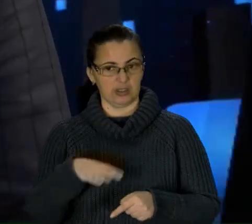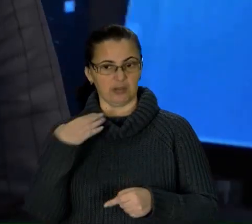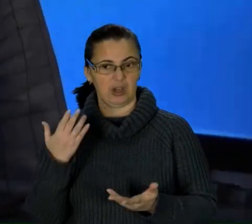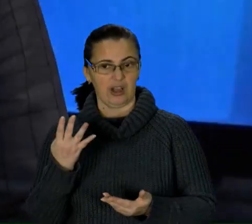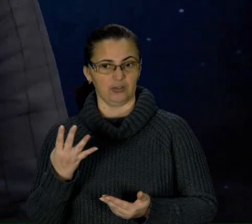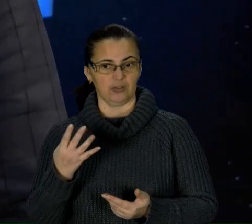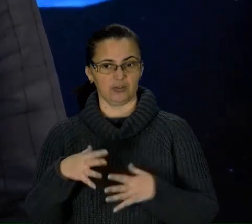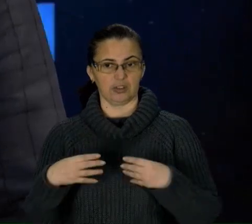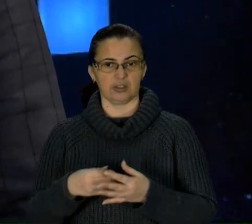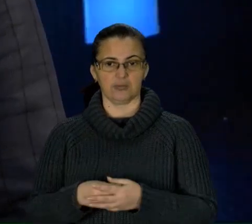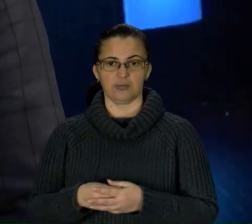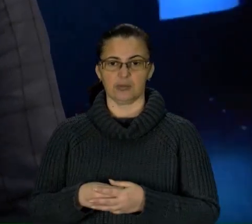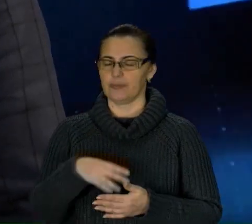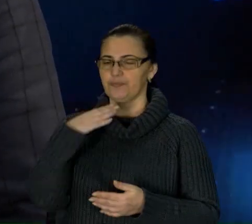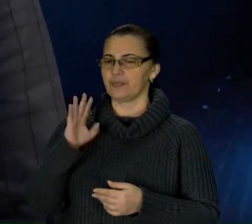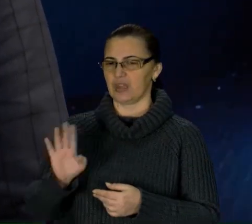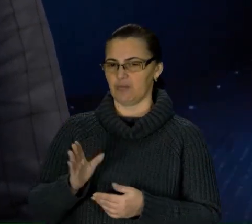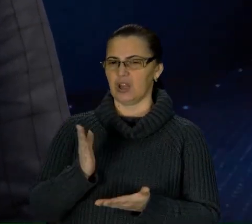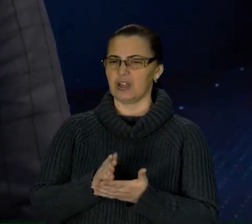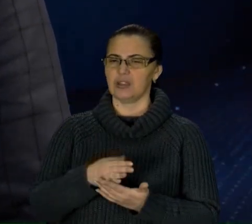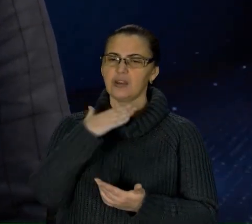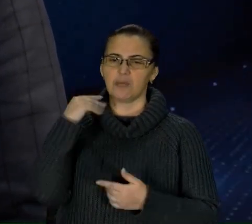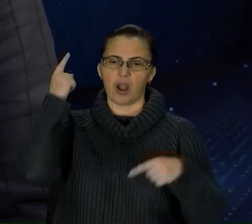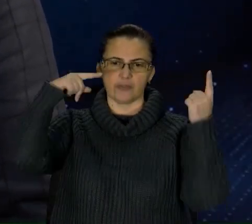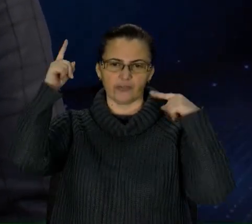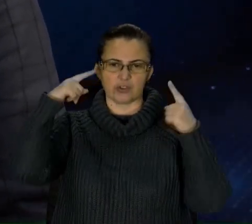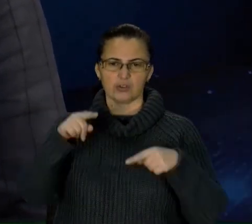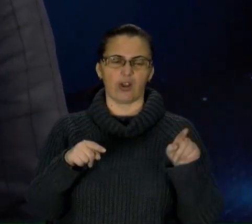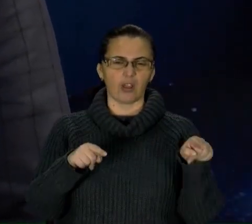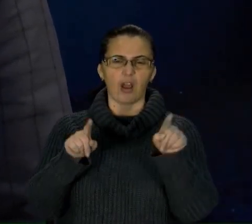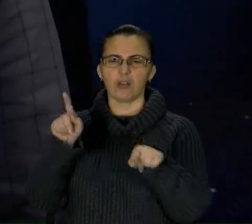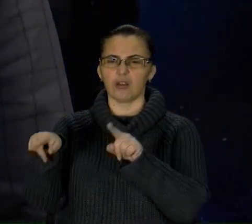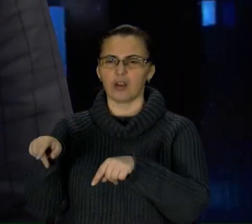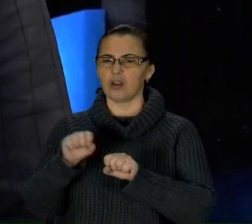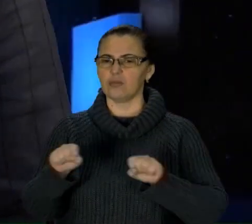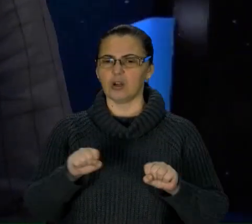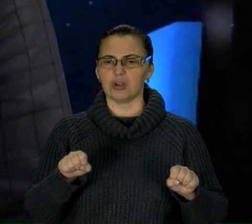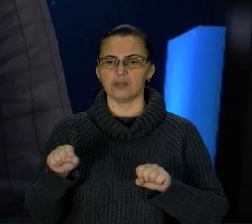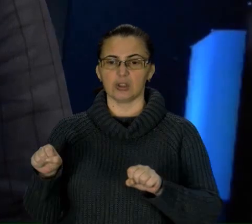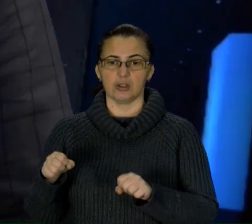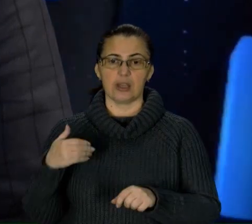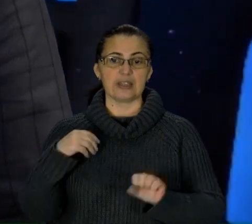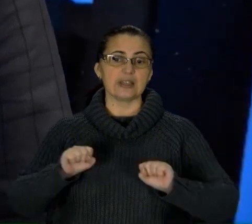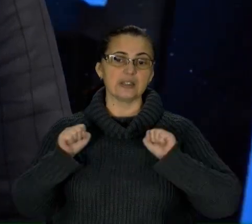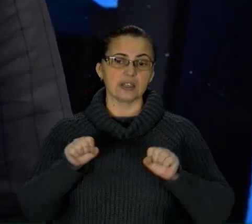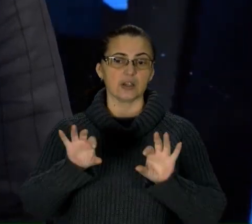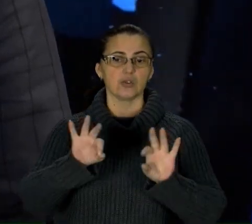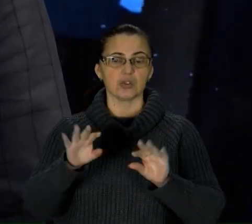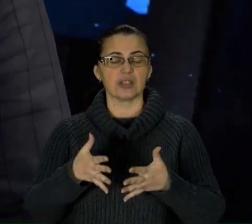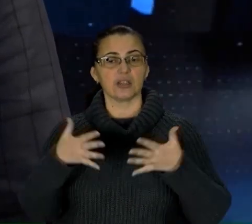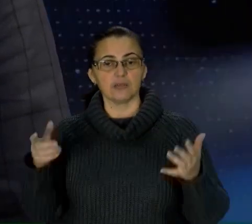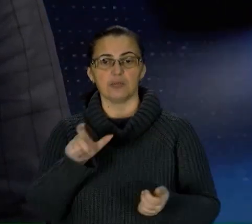багато. По-перше, є багато міфів, що то не можна брати, то не можна. І я стараюсь розказати більше людям,